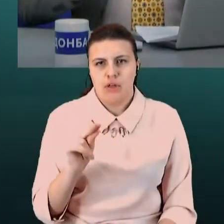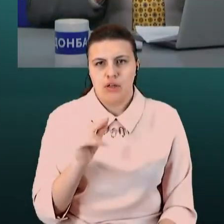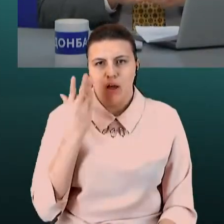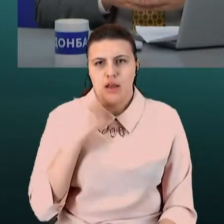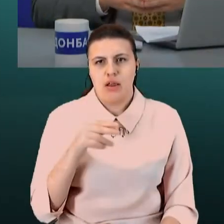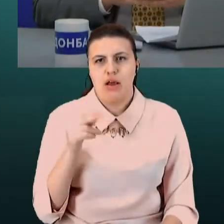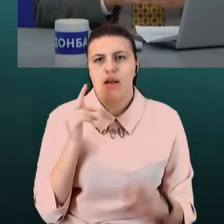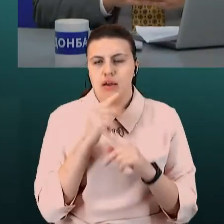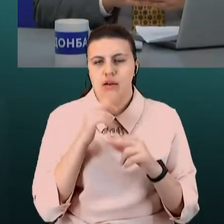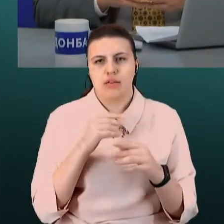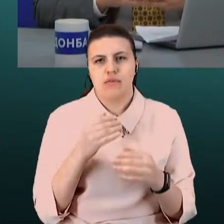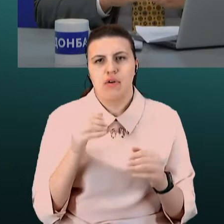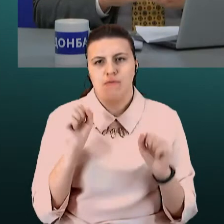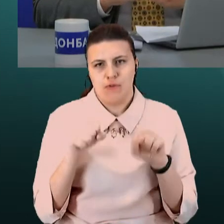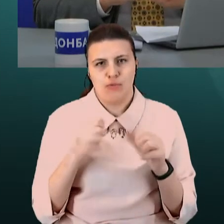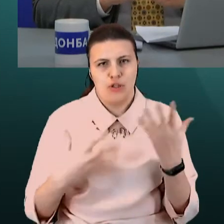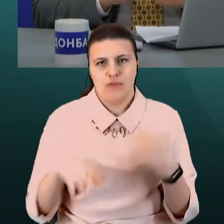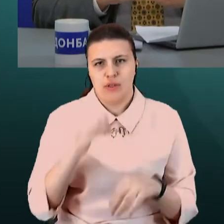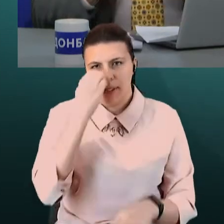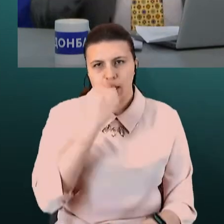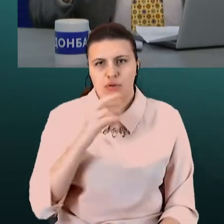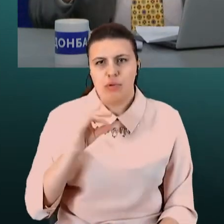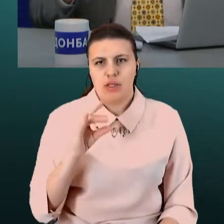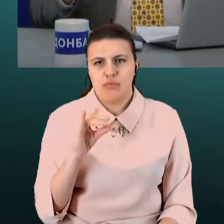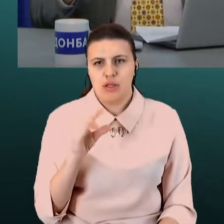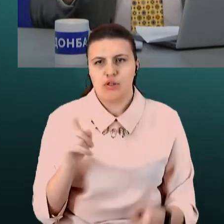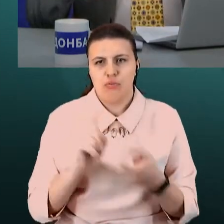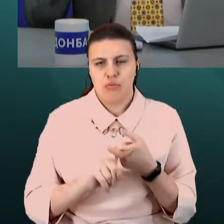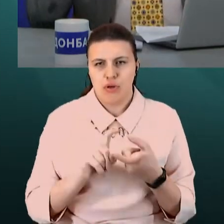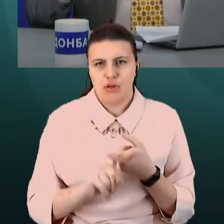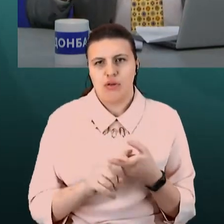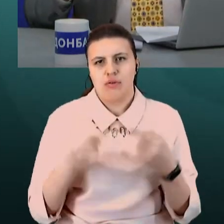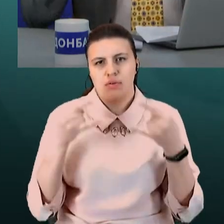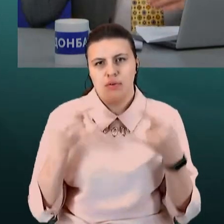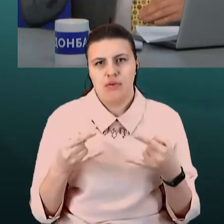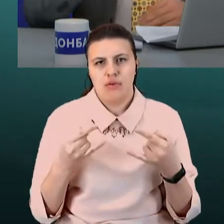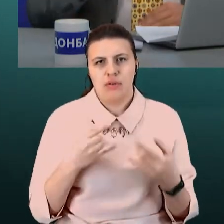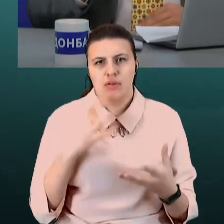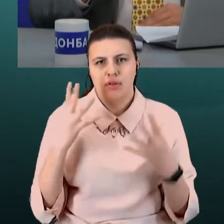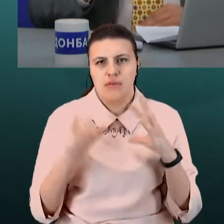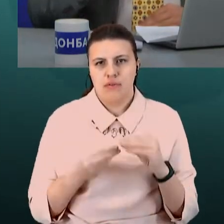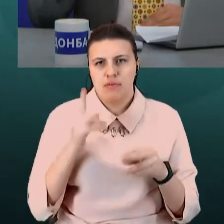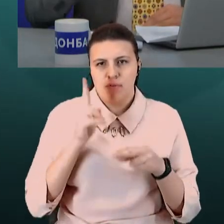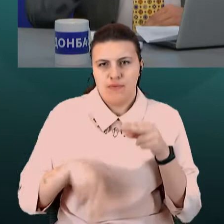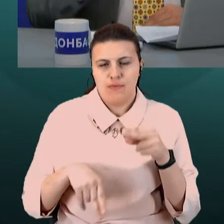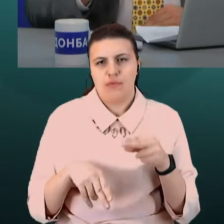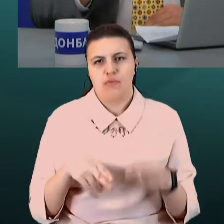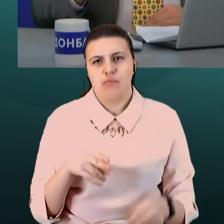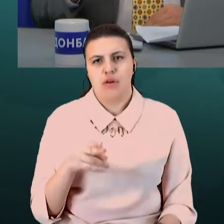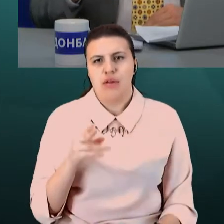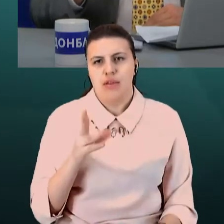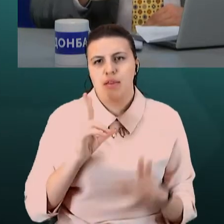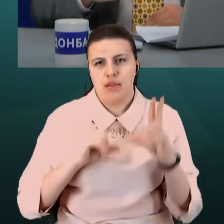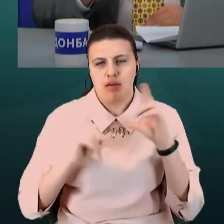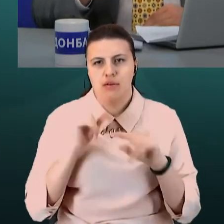Дякуємо, пане Дмитре, що приєдналися до нашого ефіру. Завершимо його ось такою надією, завершимо розмову наразі з вами. Дмитро Шерембей,